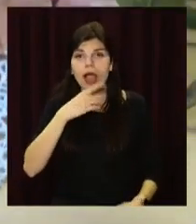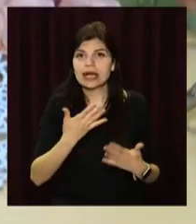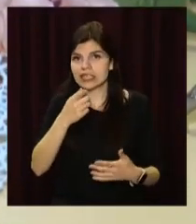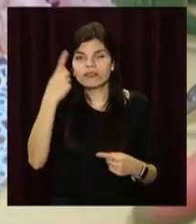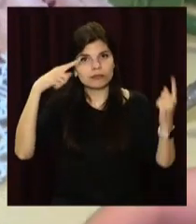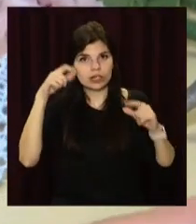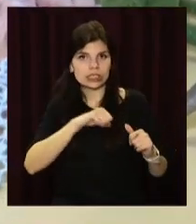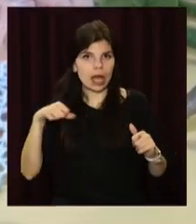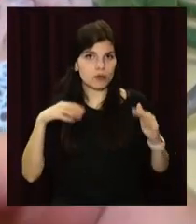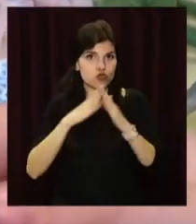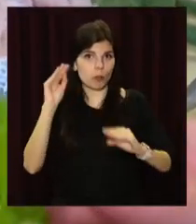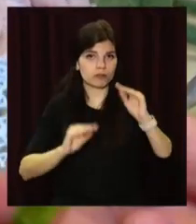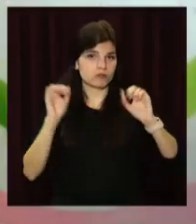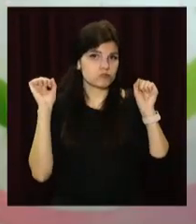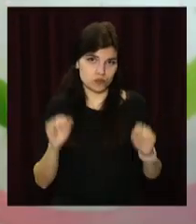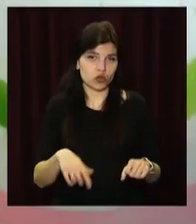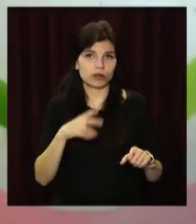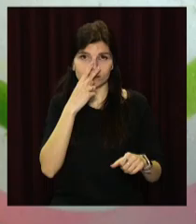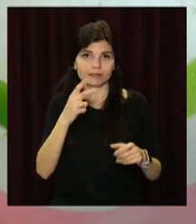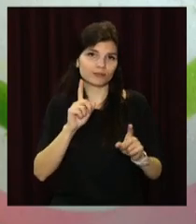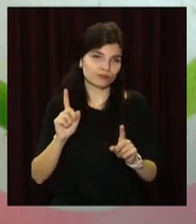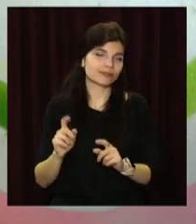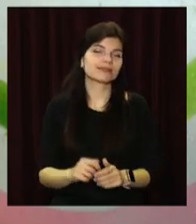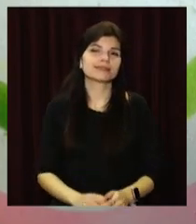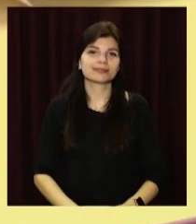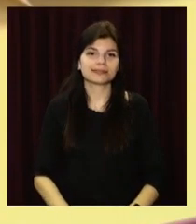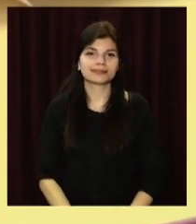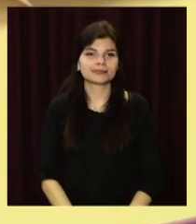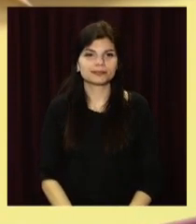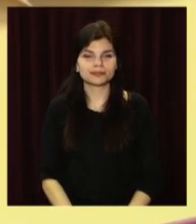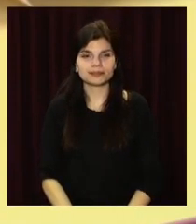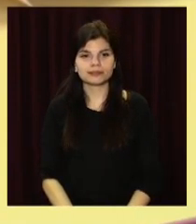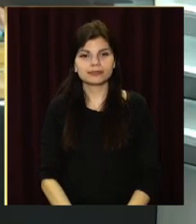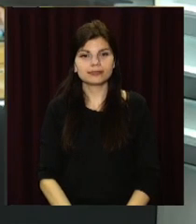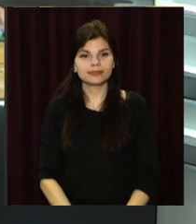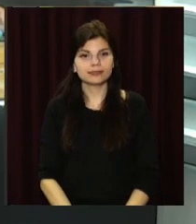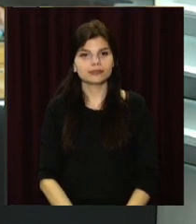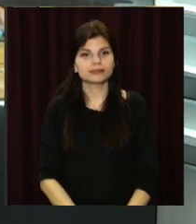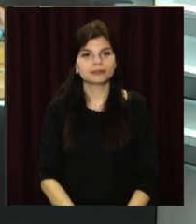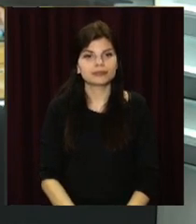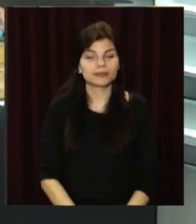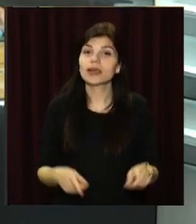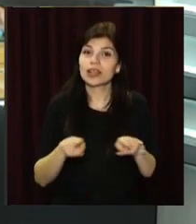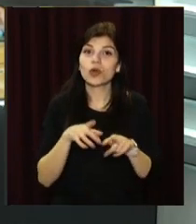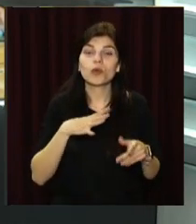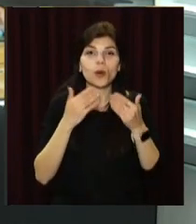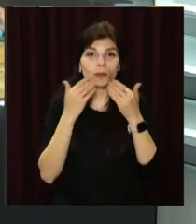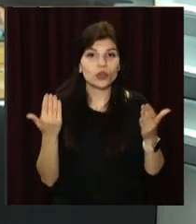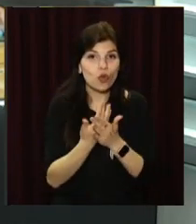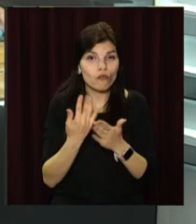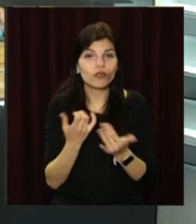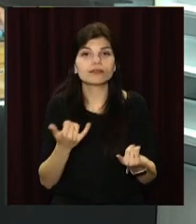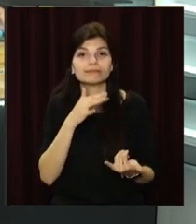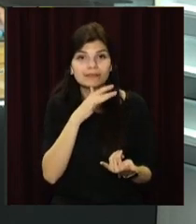фантазії вдома. Вікторія Вахрушина, Олександр Верногоров, Оупен Юз, телеканал «Відкритий». Такою була остання